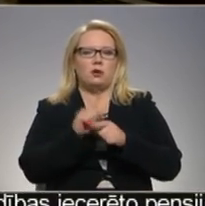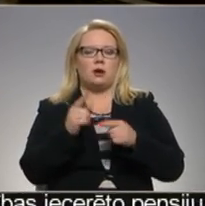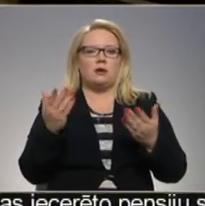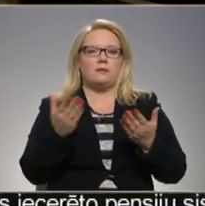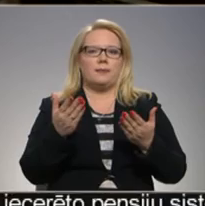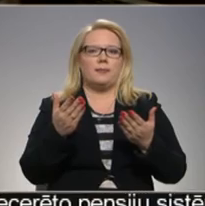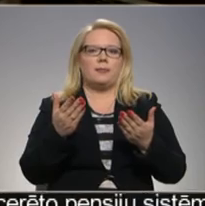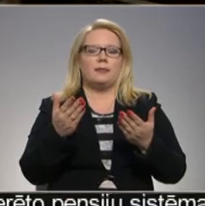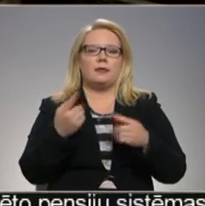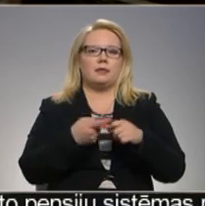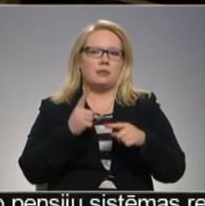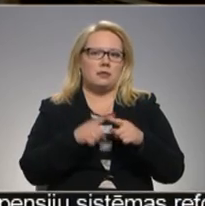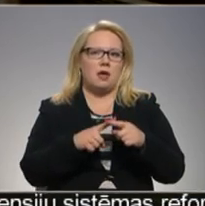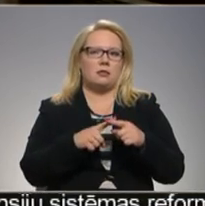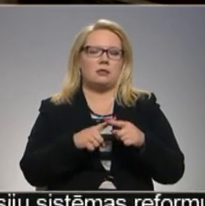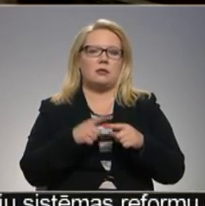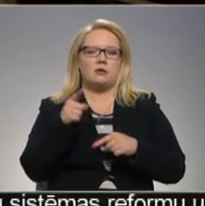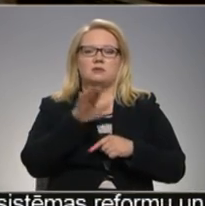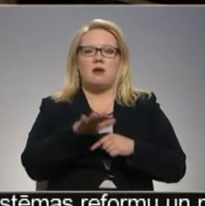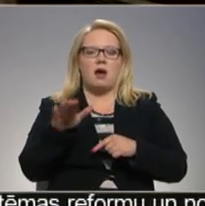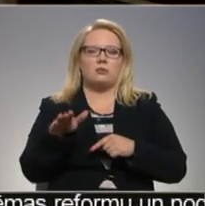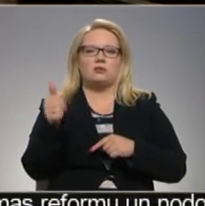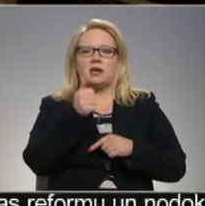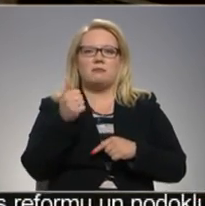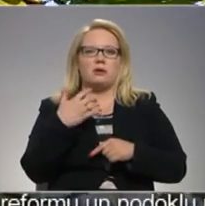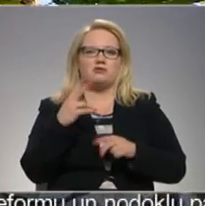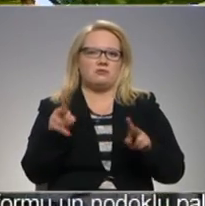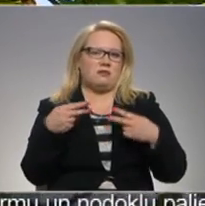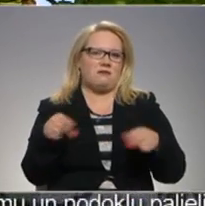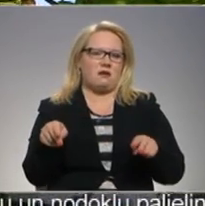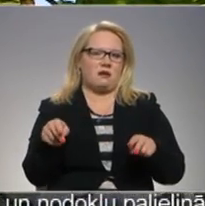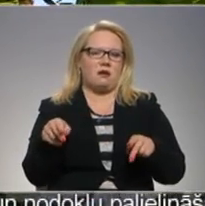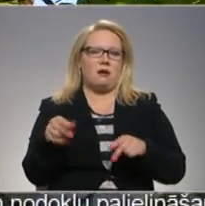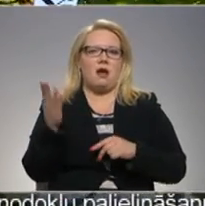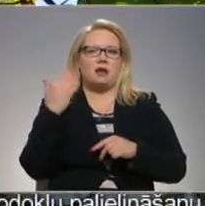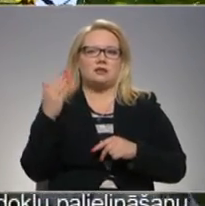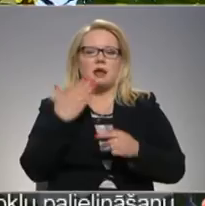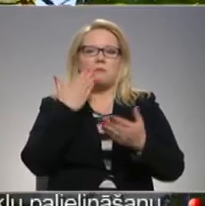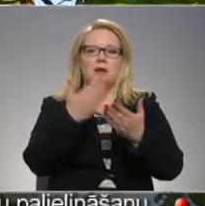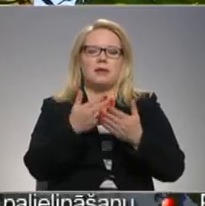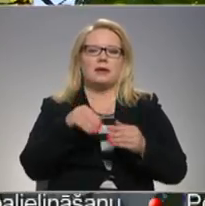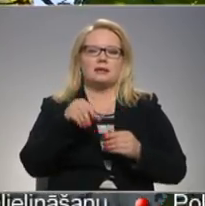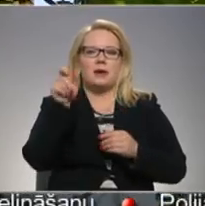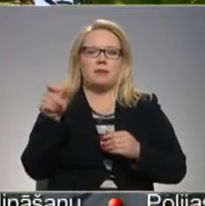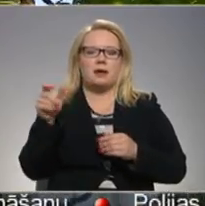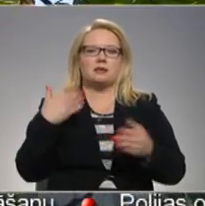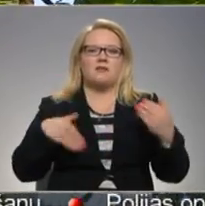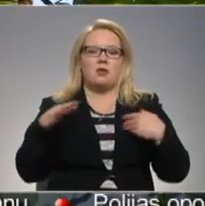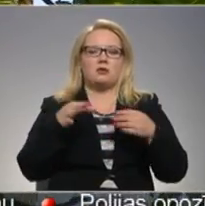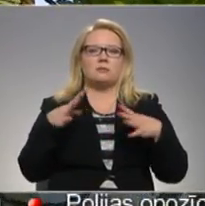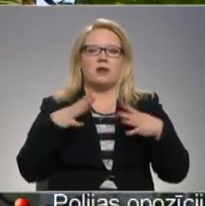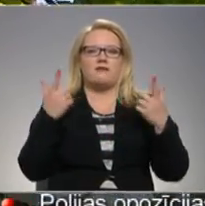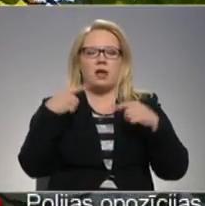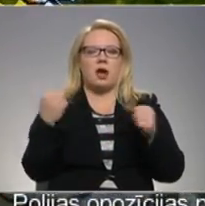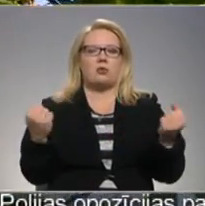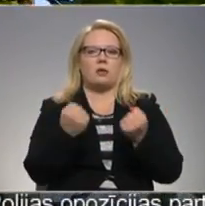lauki, nu tad tos bērnus arī paši vajag. Aicinājumi pieteikties zemniekiem, kuri vēlētos brīvlaikā